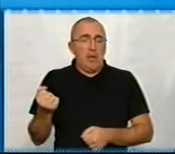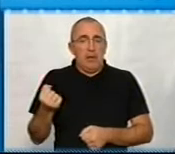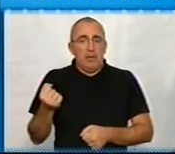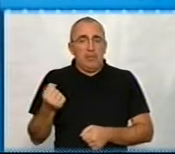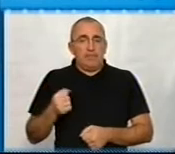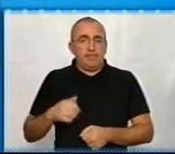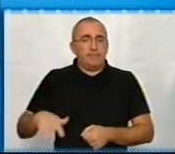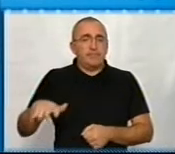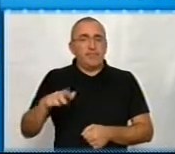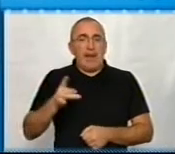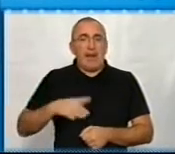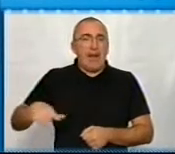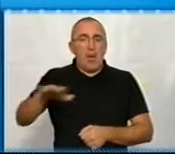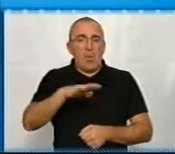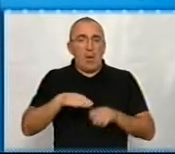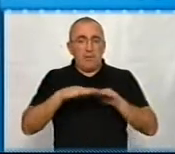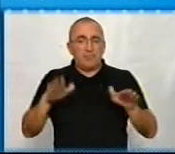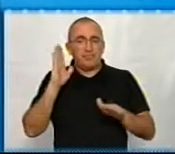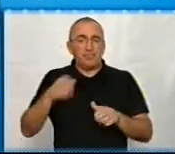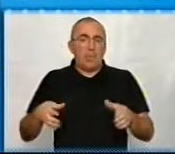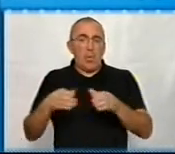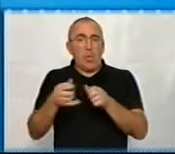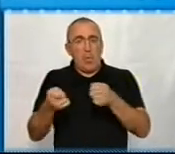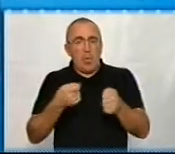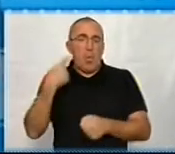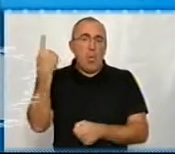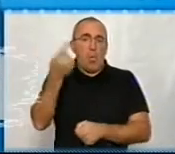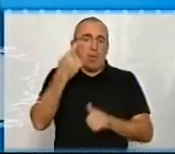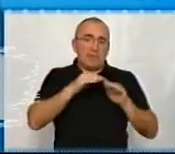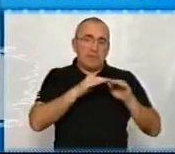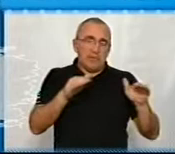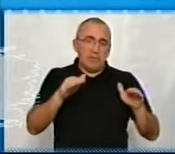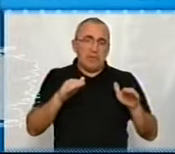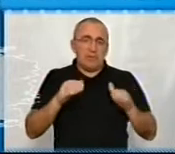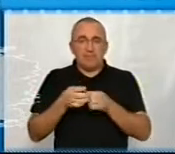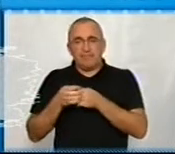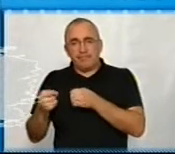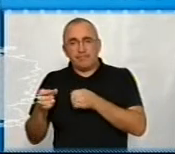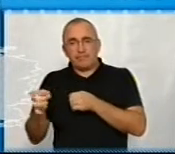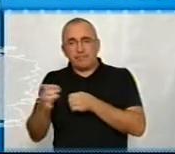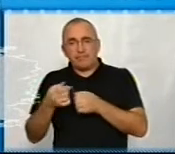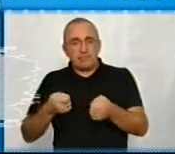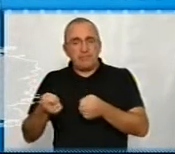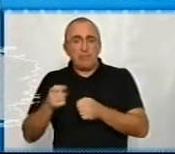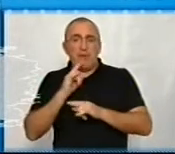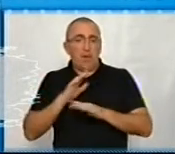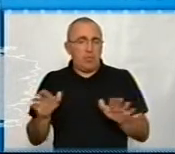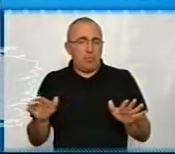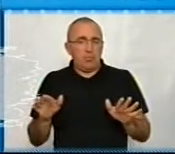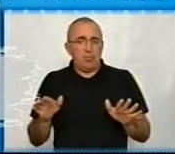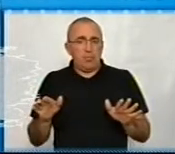регіональному рівні. Тобто, будуть громади, обласний рівень, субрегіонального рівня, в принципі, не буде. Але,